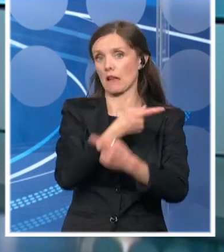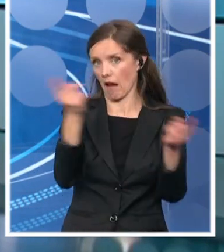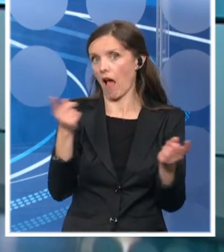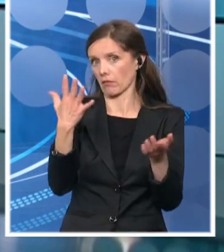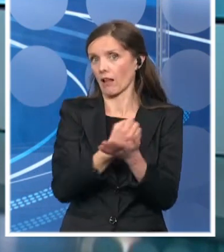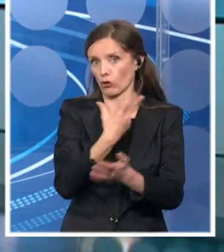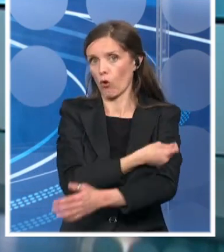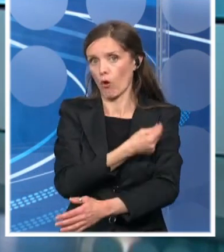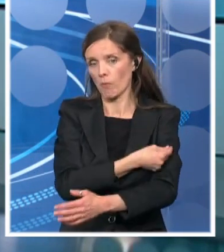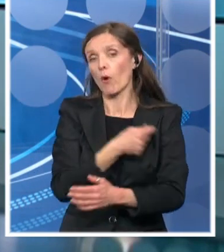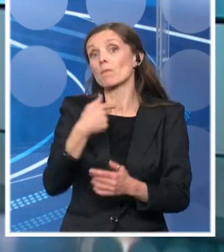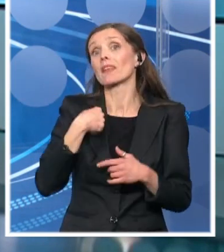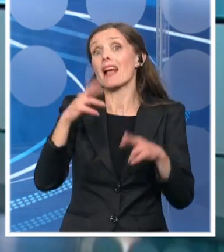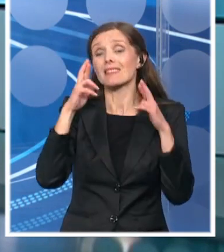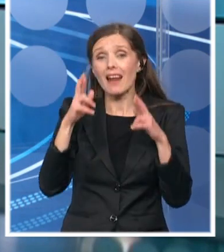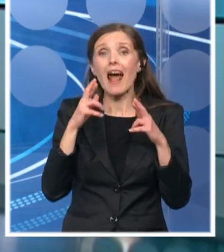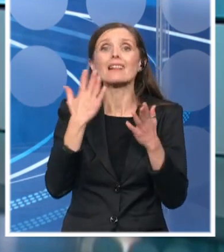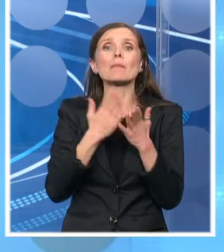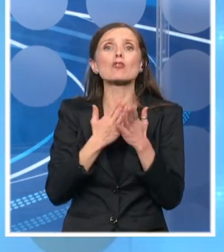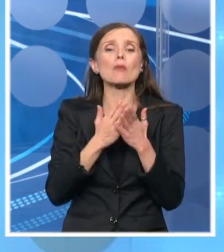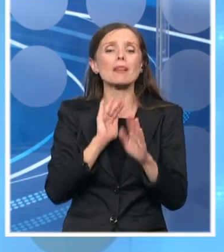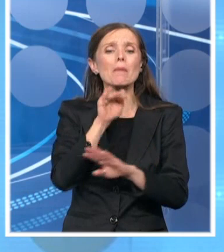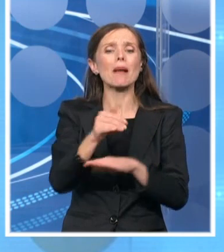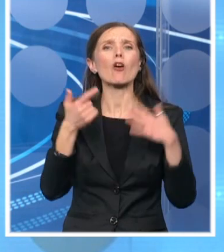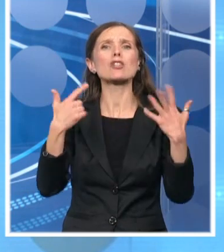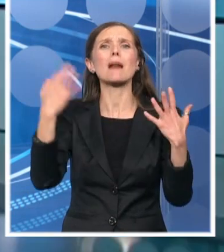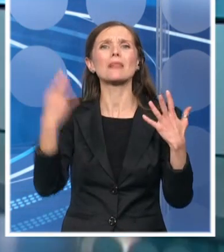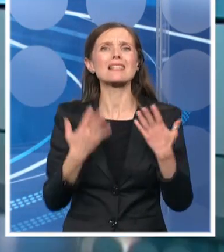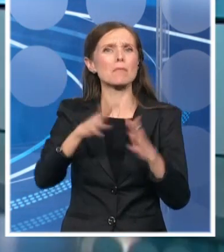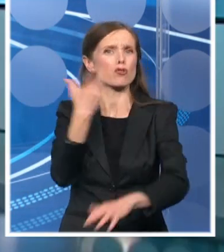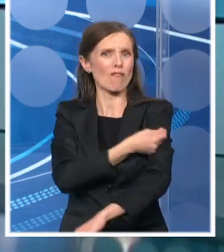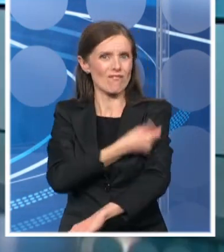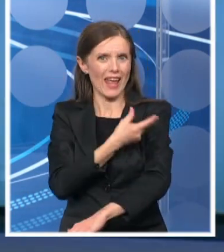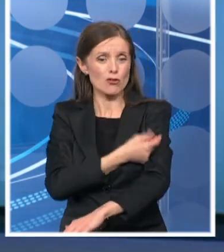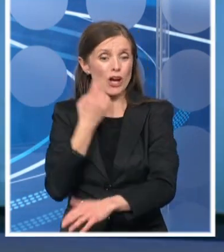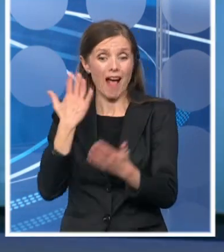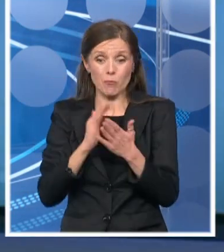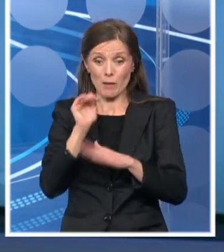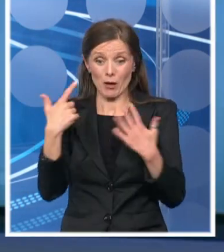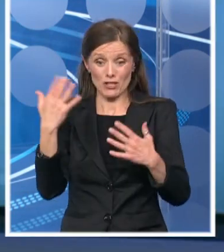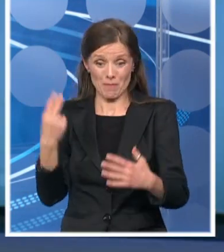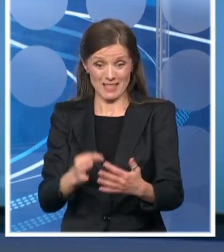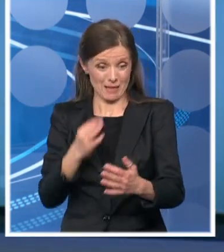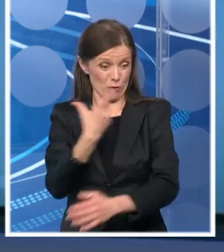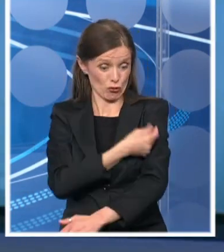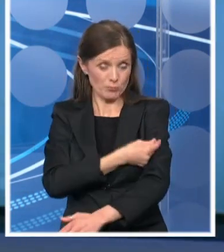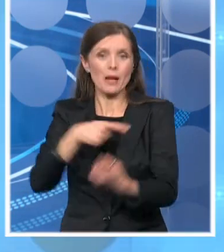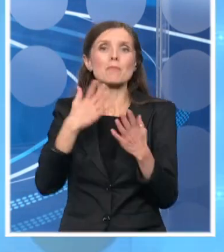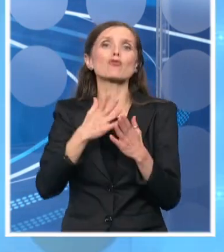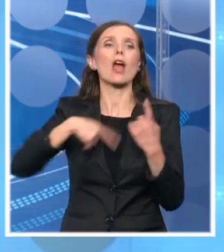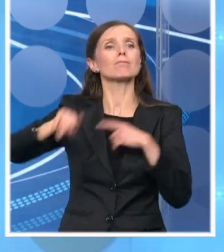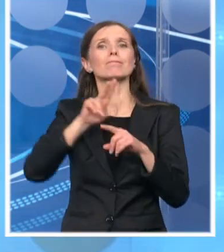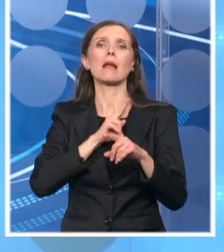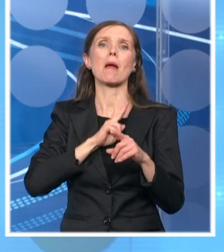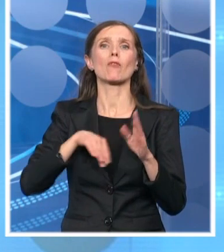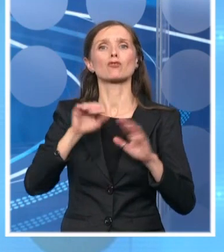svakako preko 70% da brzo postignemo i taj kolektivni imunitet. Koju vakcinu najčešće biraju? Što